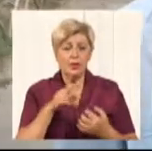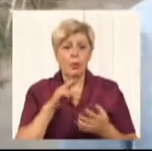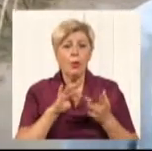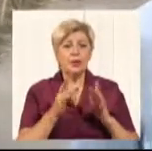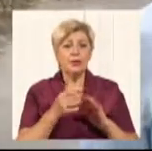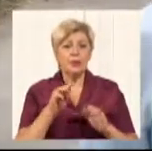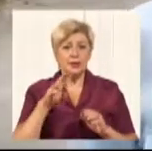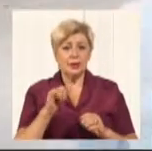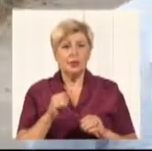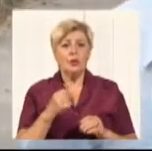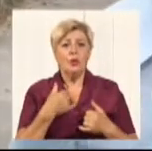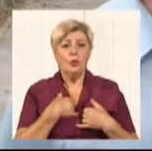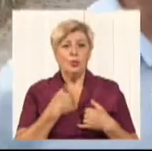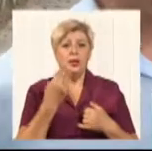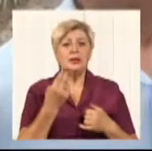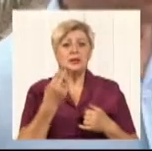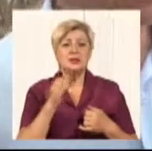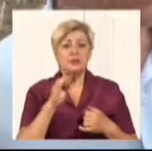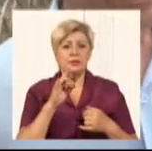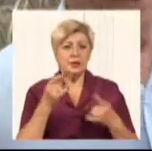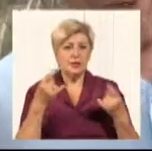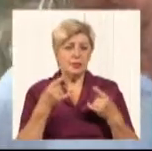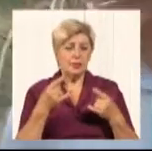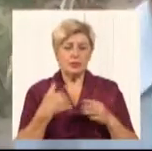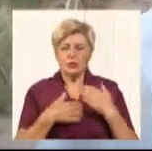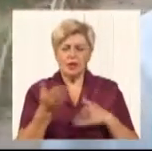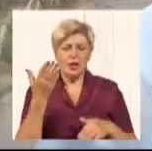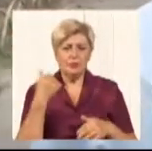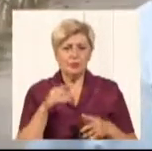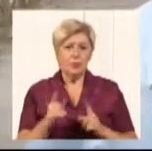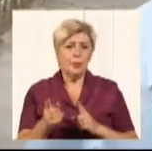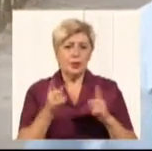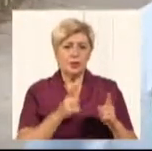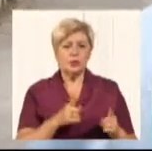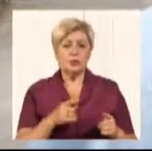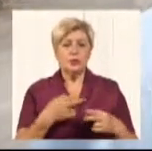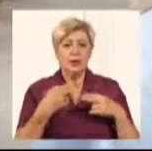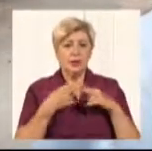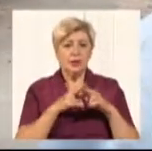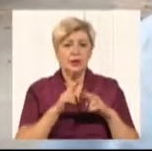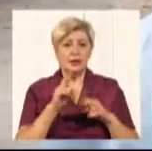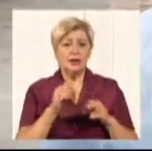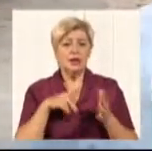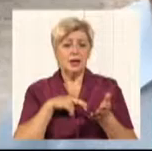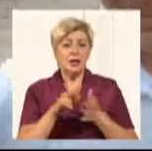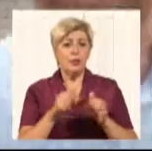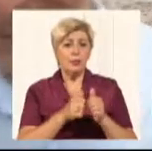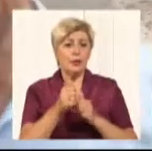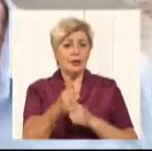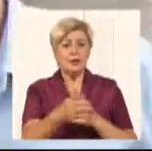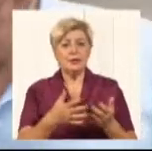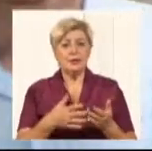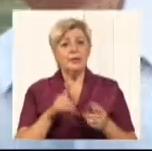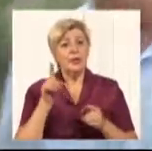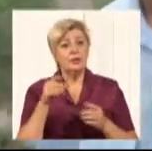Цифровий, цифровий дівчатка. Я давно прийшов, техніка йде вперед, так що... А ви